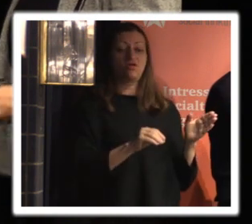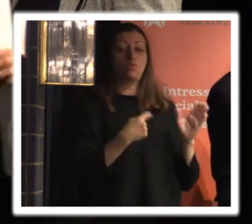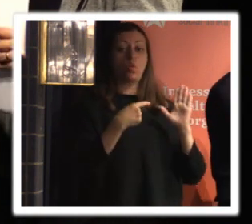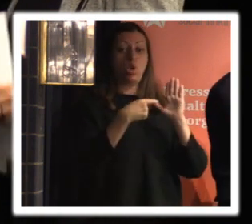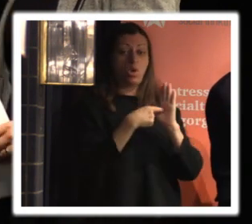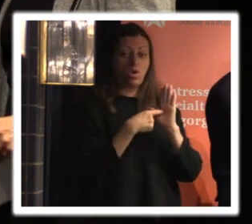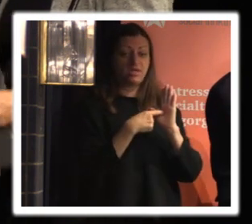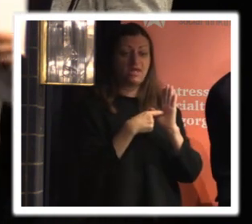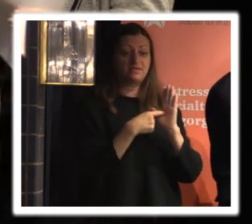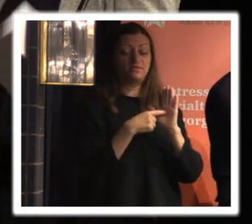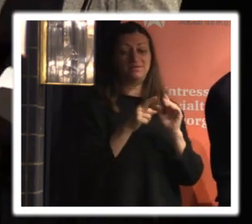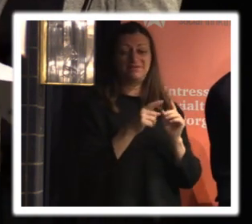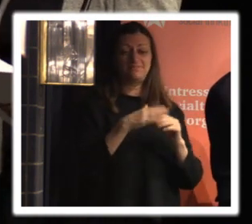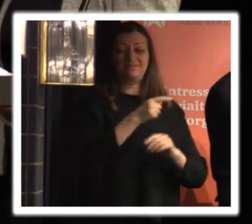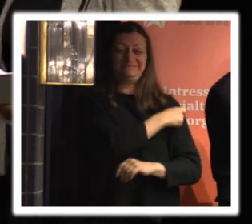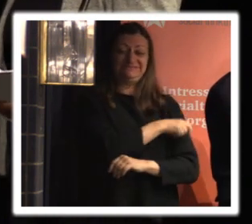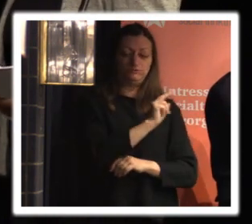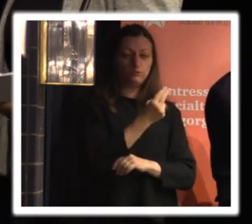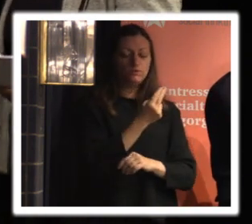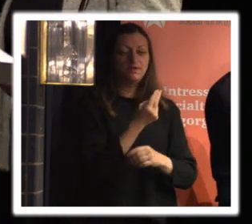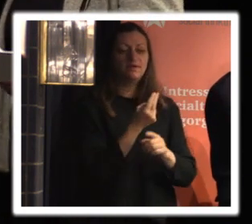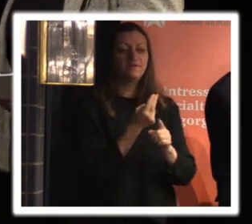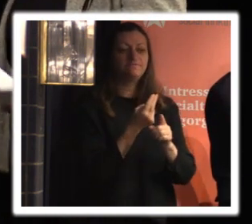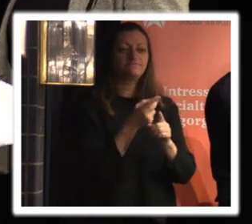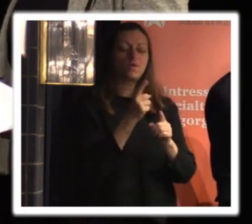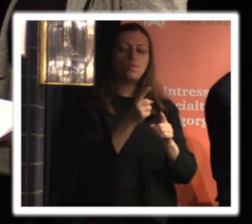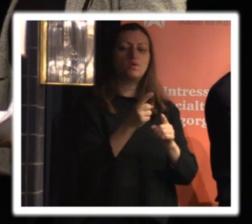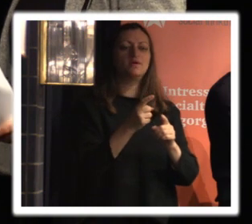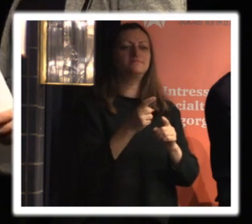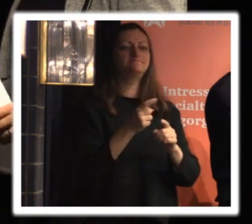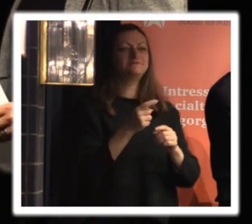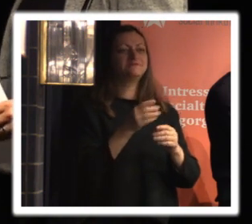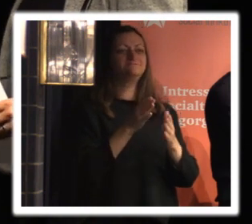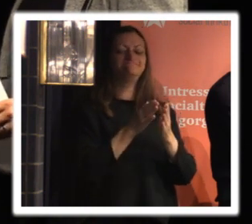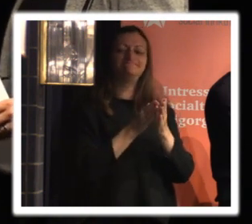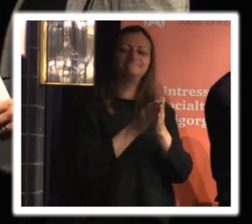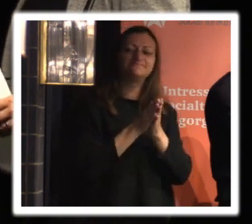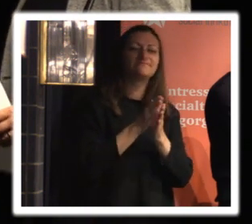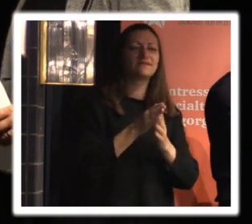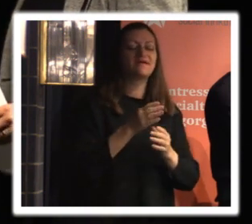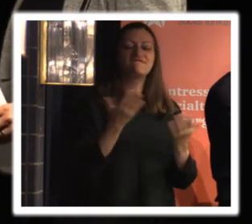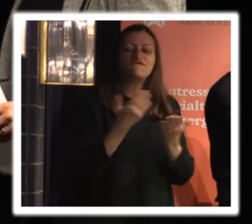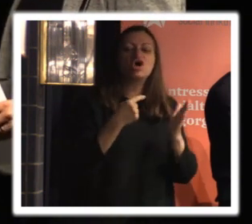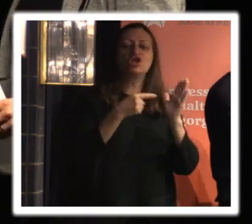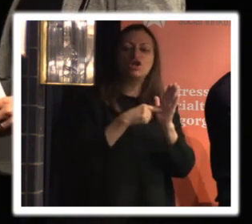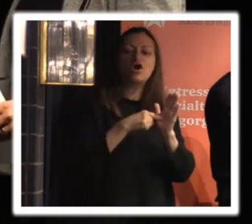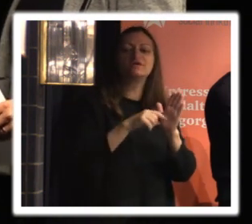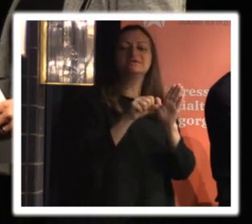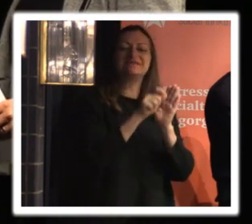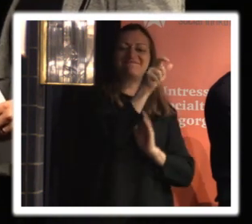lagen och skärpningen av den och den ökade liksom ambitionen från lagstiftaren om att vi ska följa